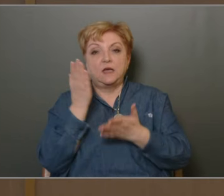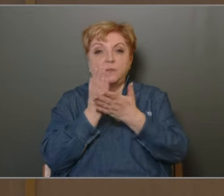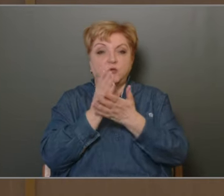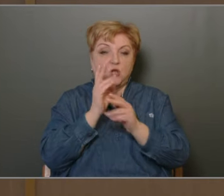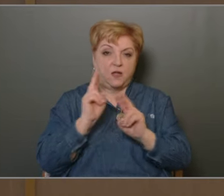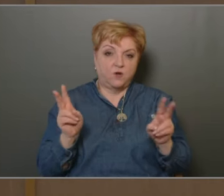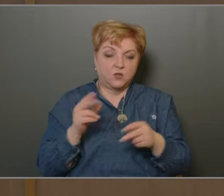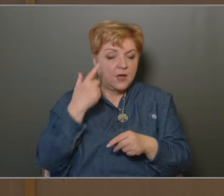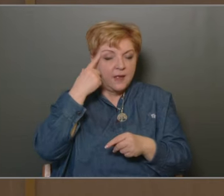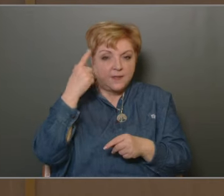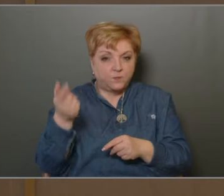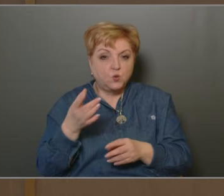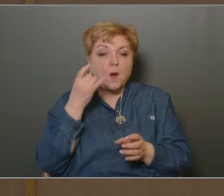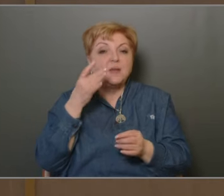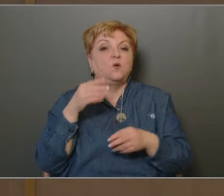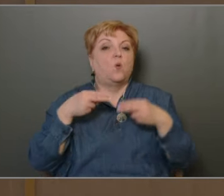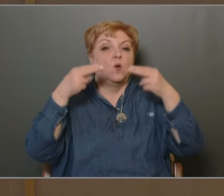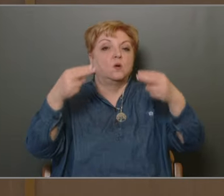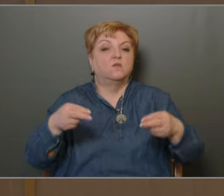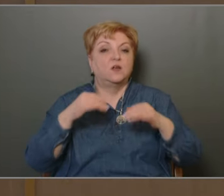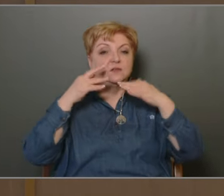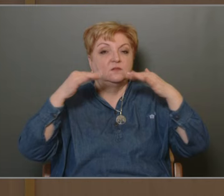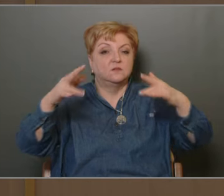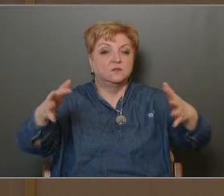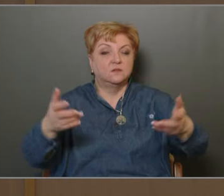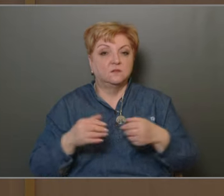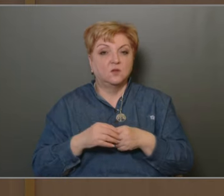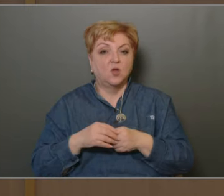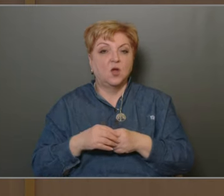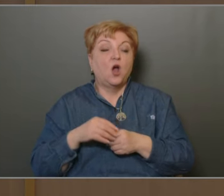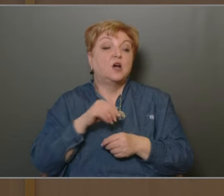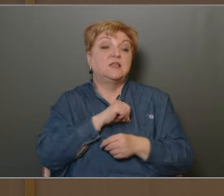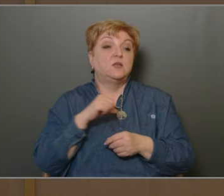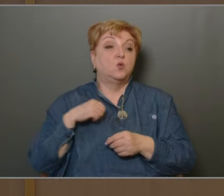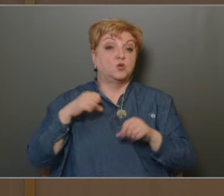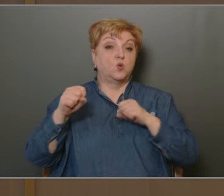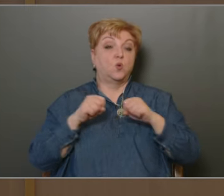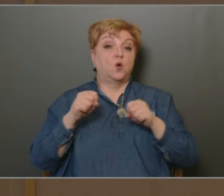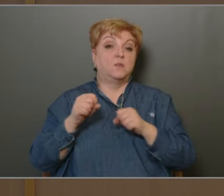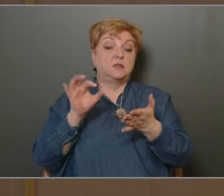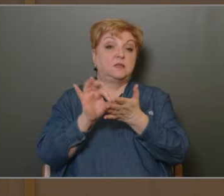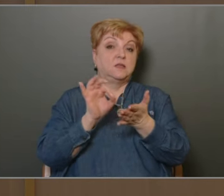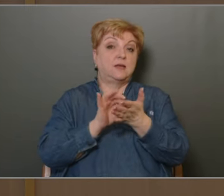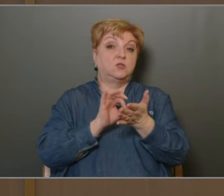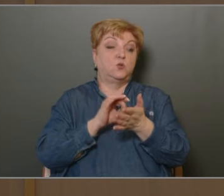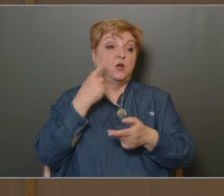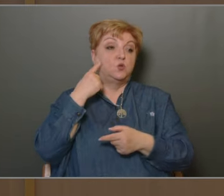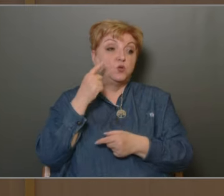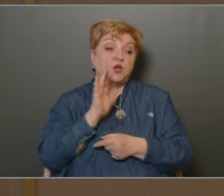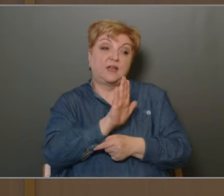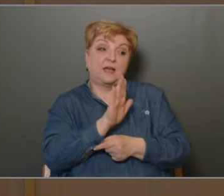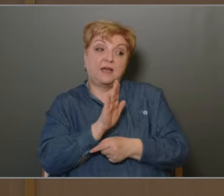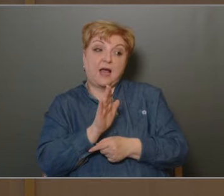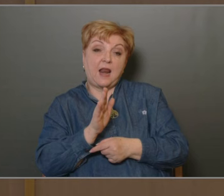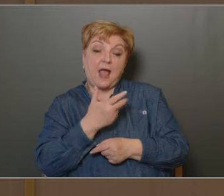de azt nem tudja, hogy mikor kerül sor a kihirdetésre. Azt egyedül az önkormányzat jegyzője tudja, hiszen neki kell erről